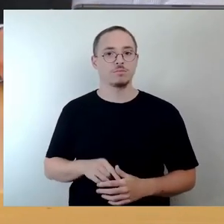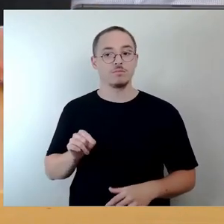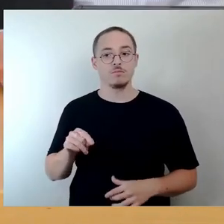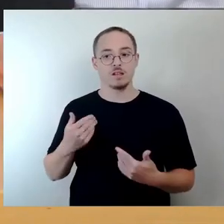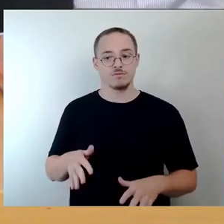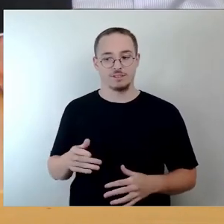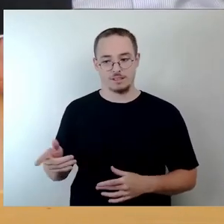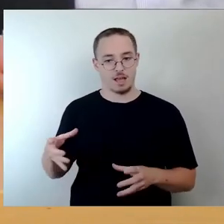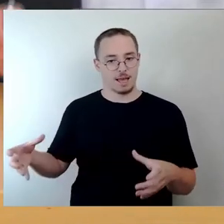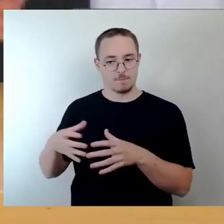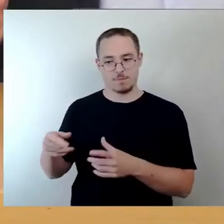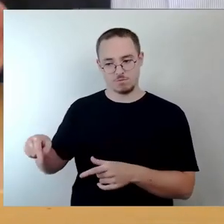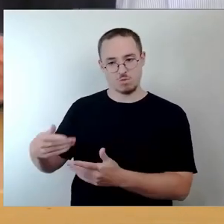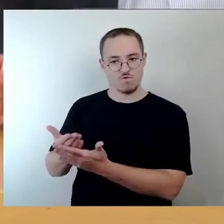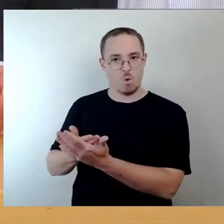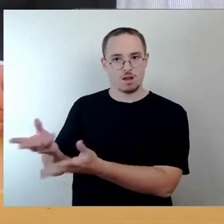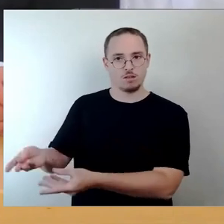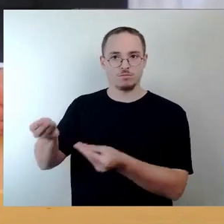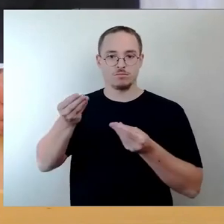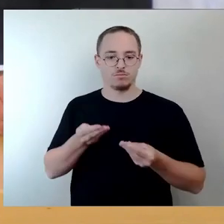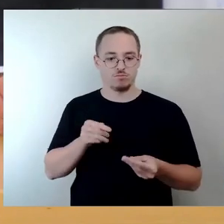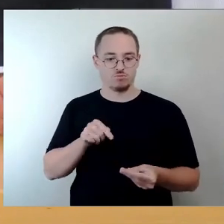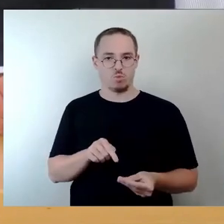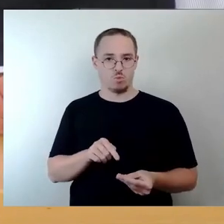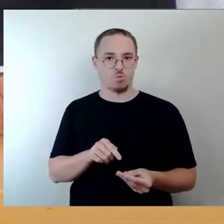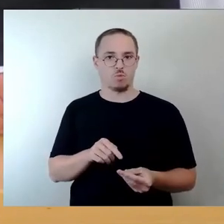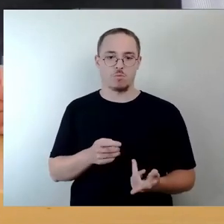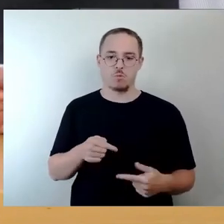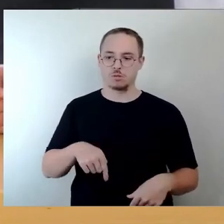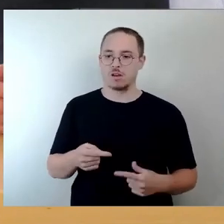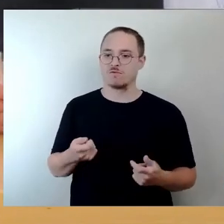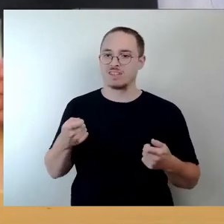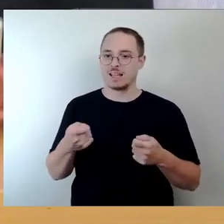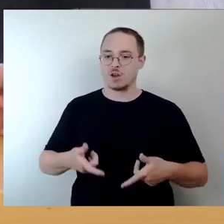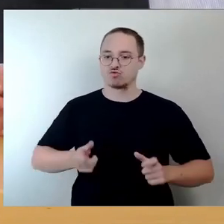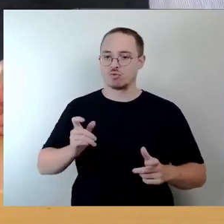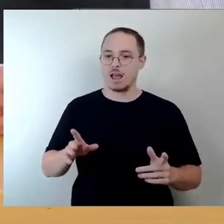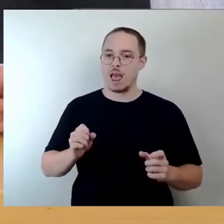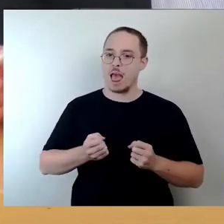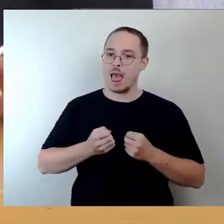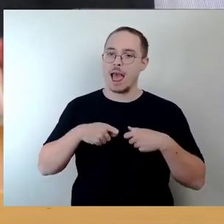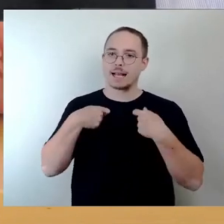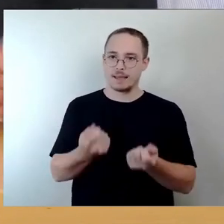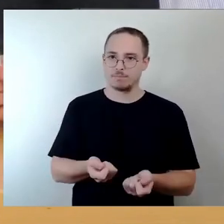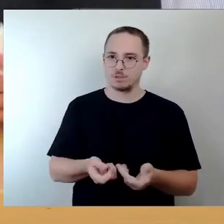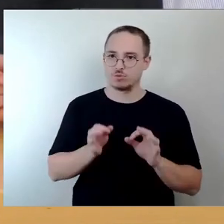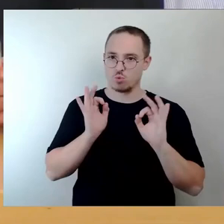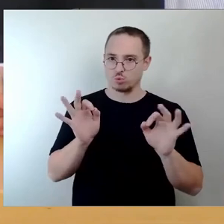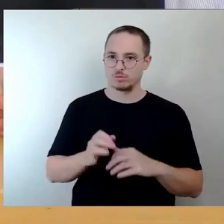Insofern haben wir heute ein gutes Ergebnis erzielt. Im Finanzausschuss hatte Frau Klebscher schon gesagt, aber um das nochmal